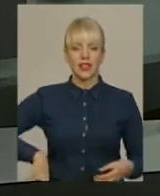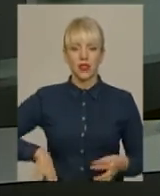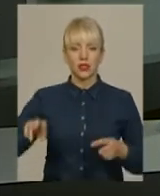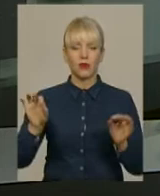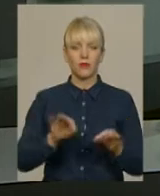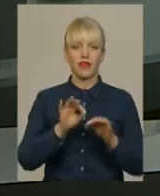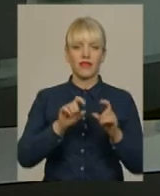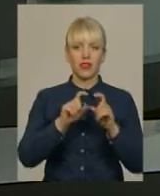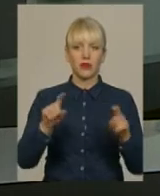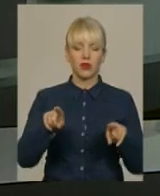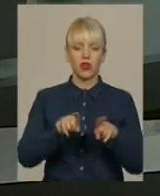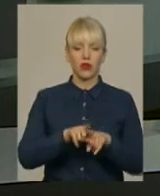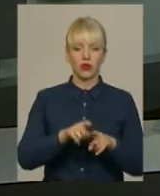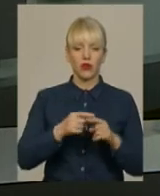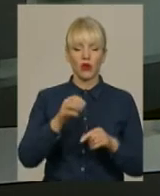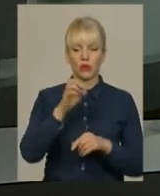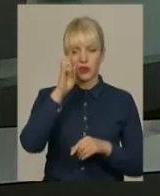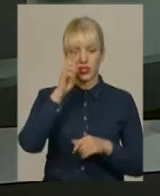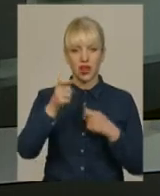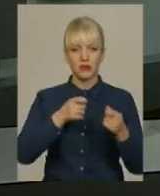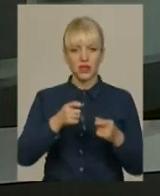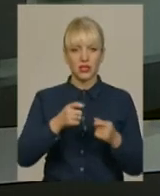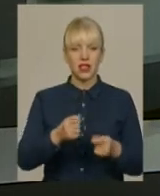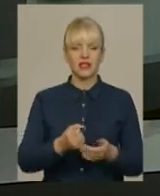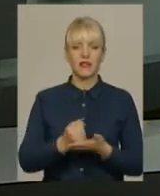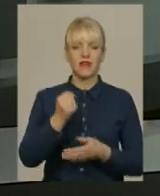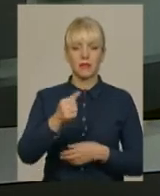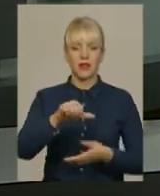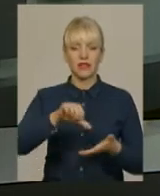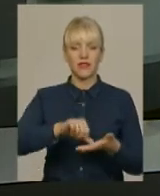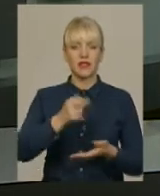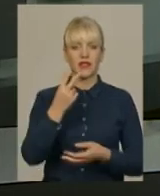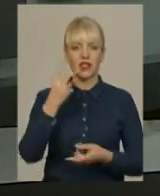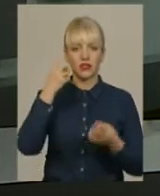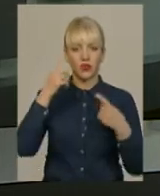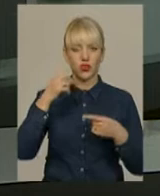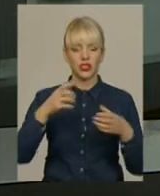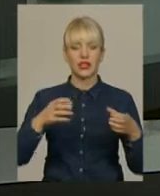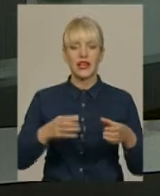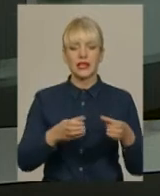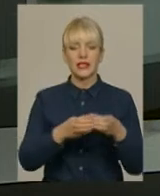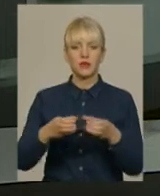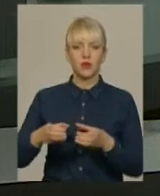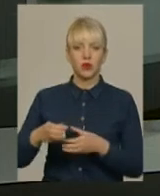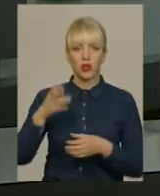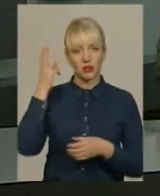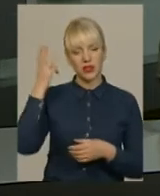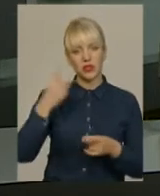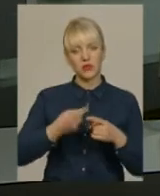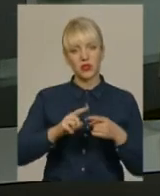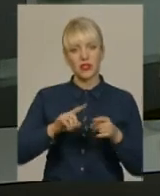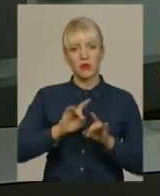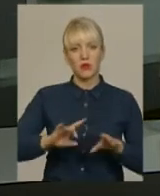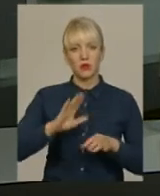облраді, облдержадміністрації та Мінкульту висунули представники 12 творчих спілок Хмельниччини. Про це нашим